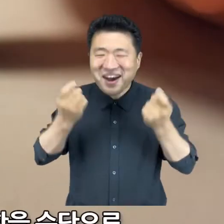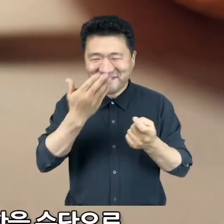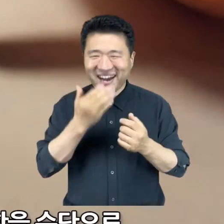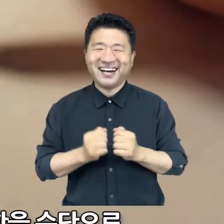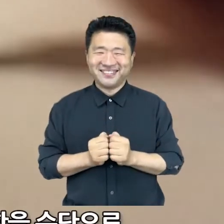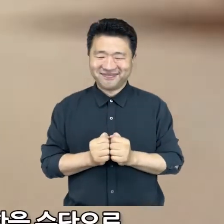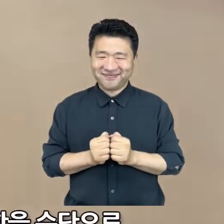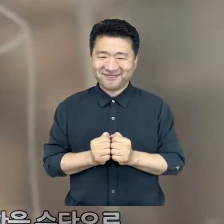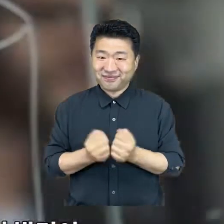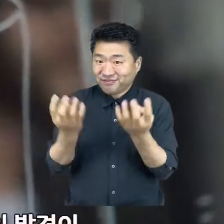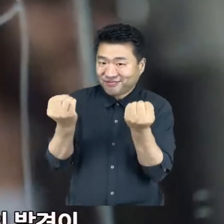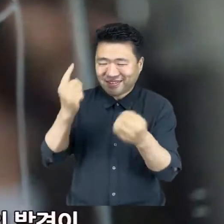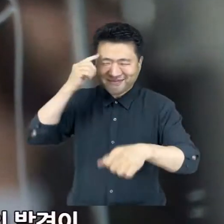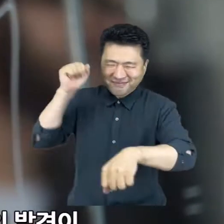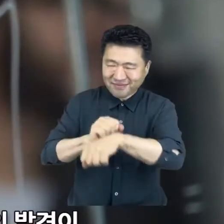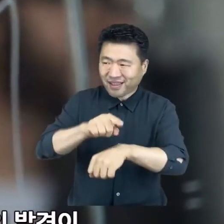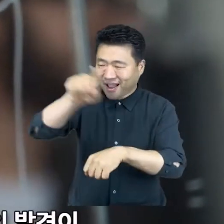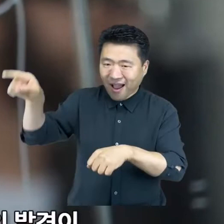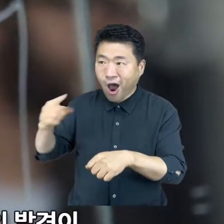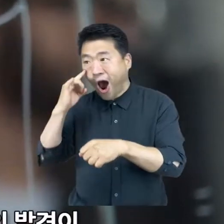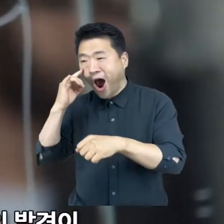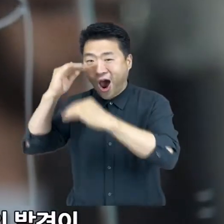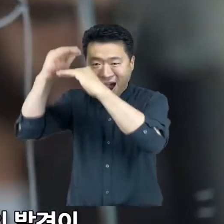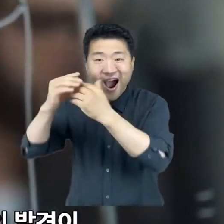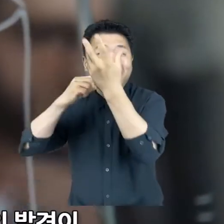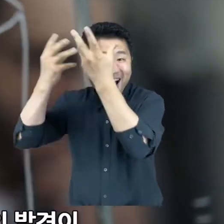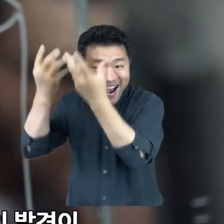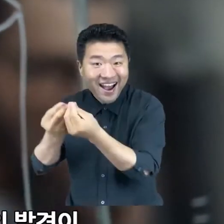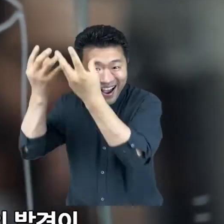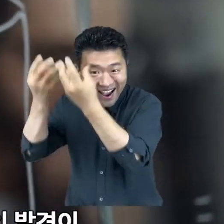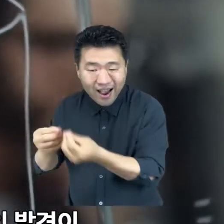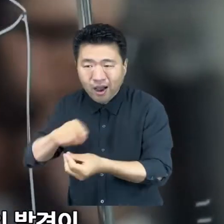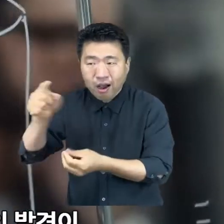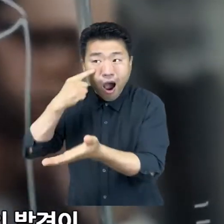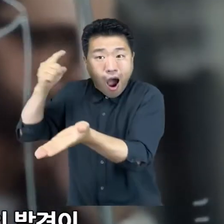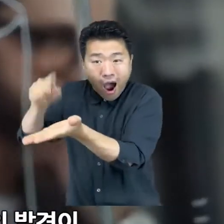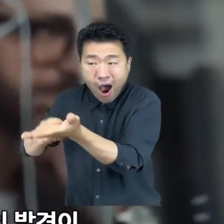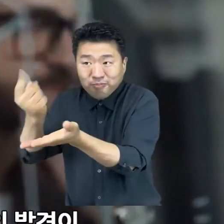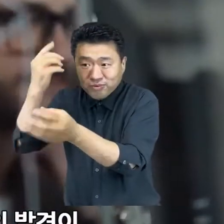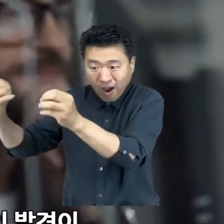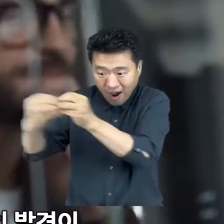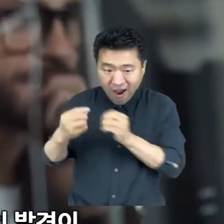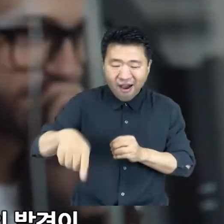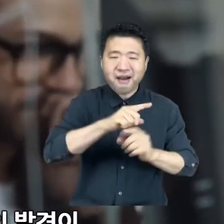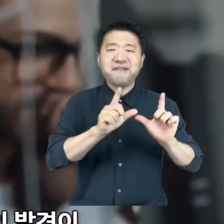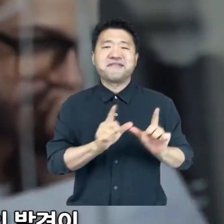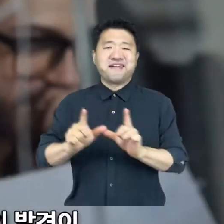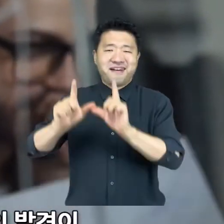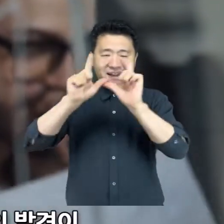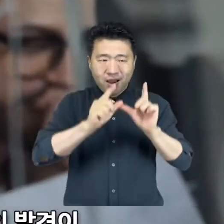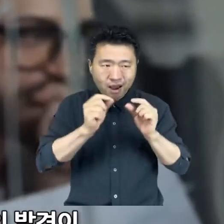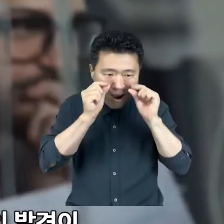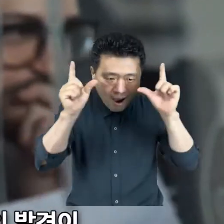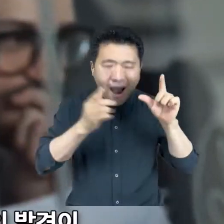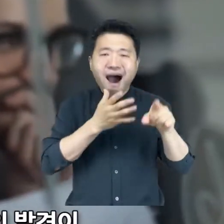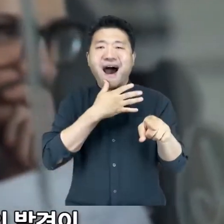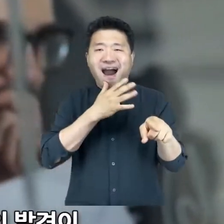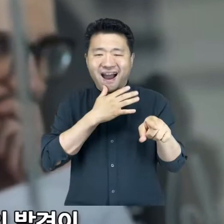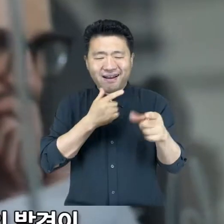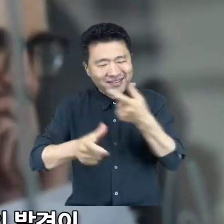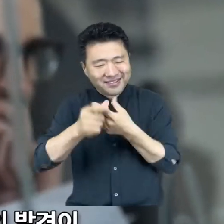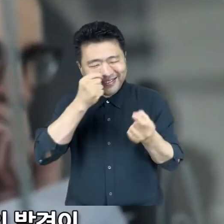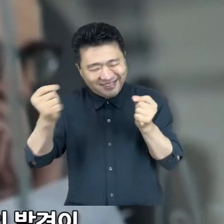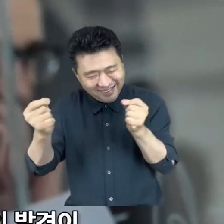함께하면 알 수 있다. 수학 천재들이 남긴 흥미로운 일화나 그들의 발견이 우리 생활에 미치는 영향을 알게 됨으로써